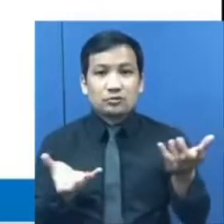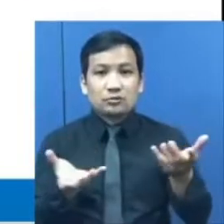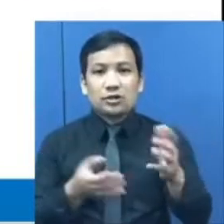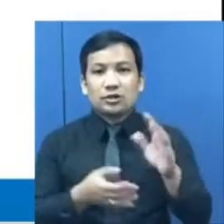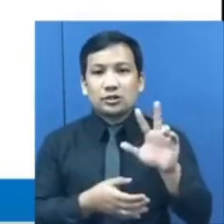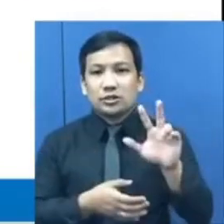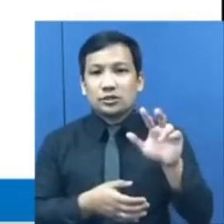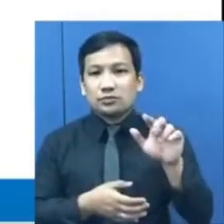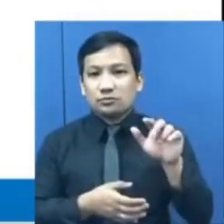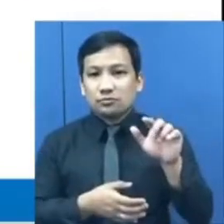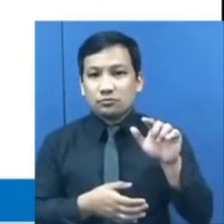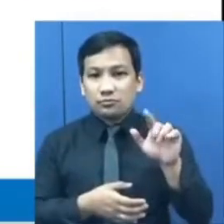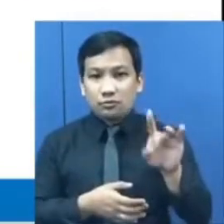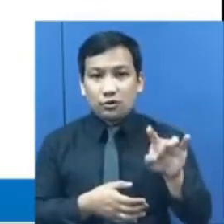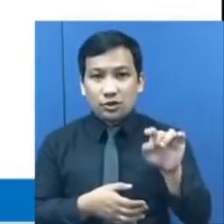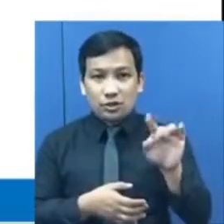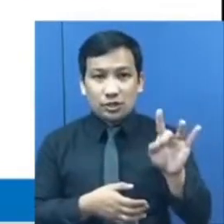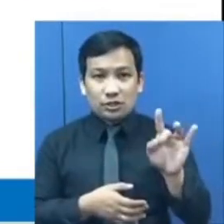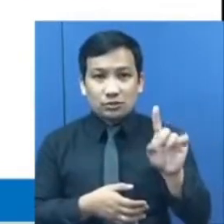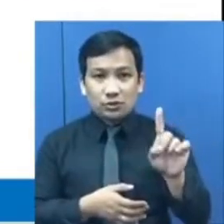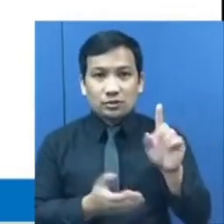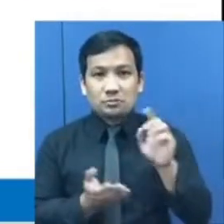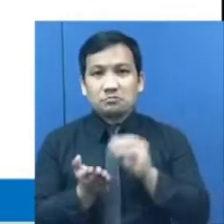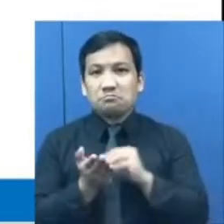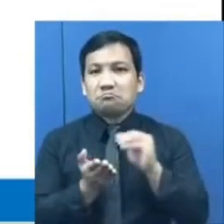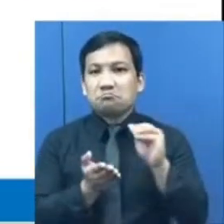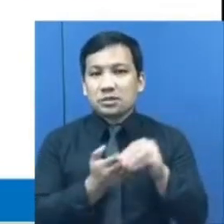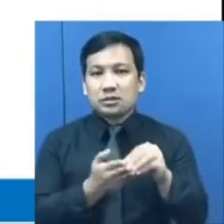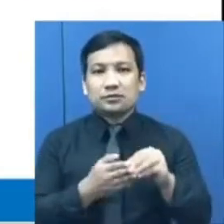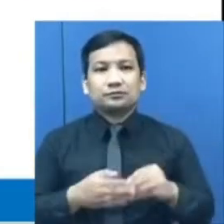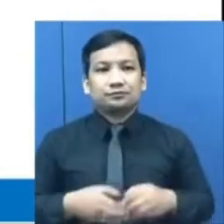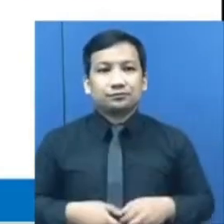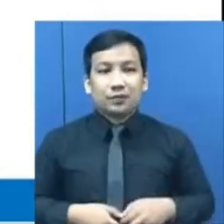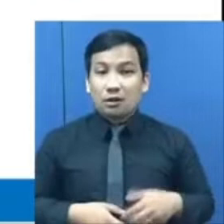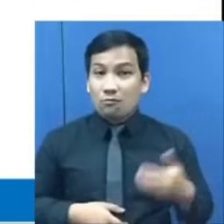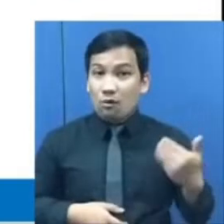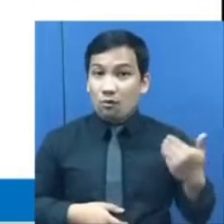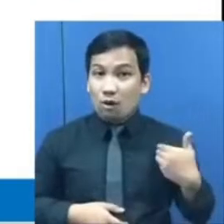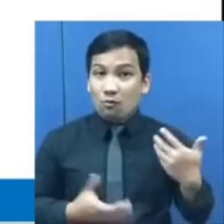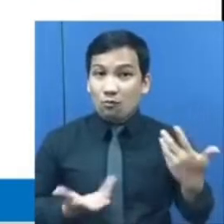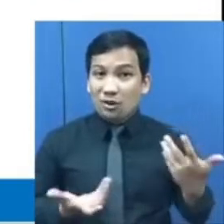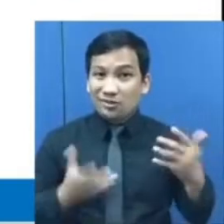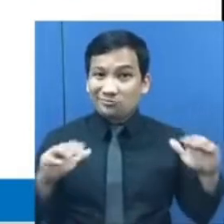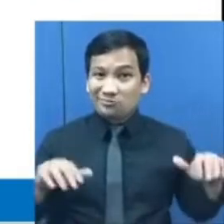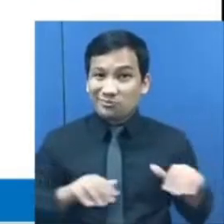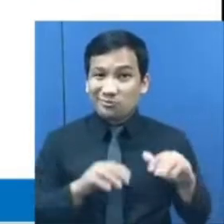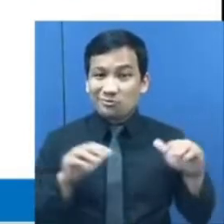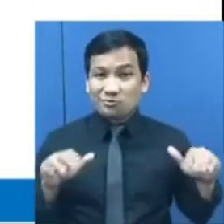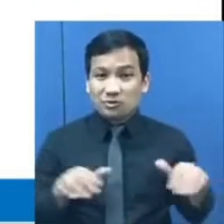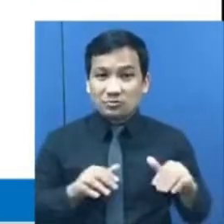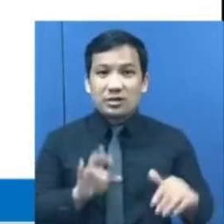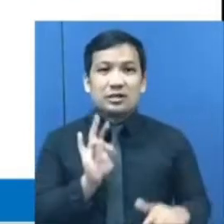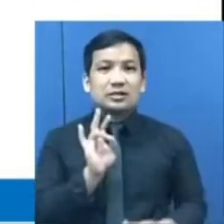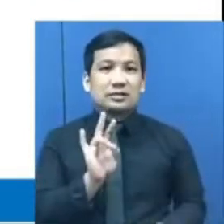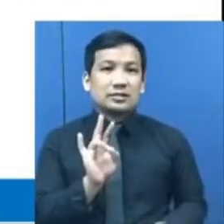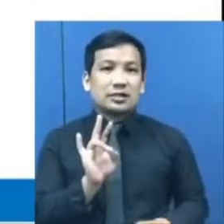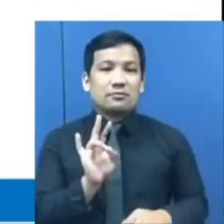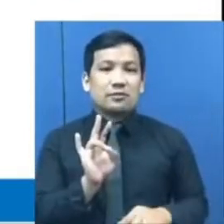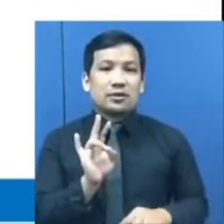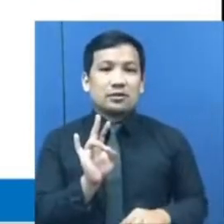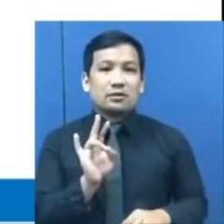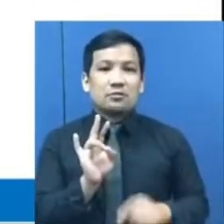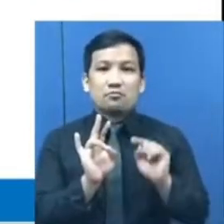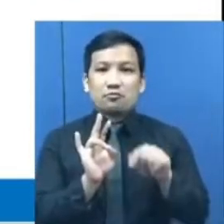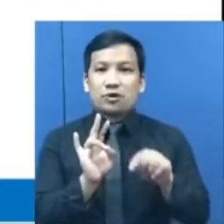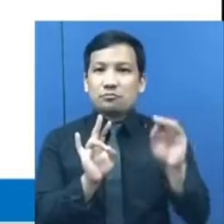,81 million. Ang unemployment rate ay naitala sa 7,4%